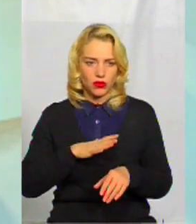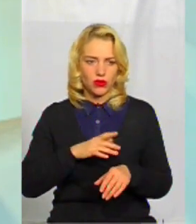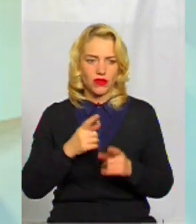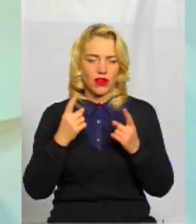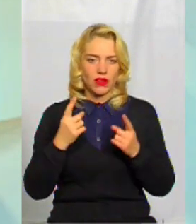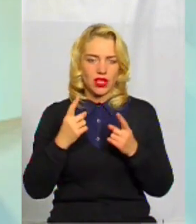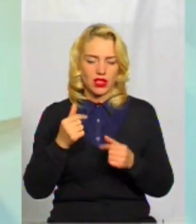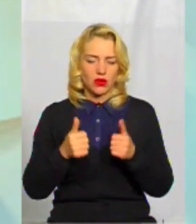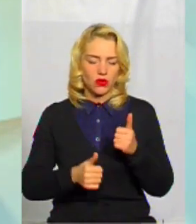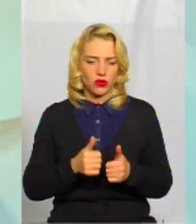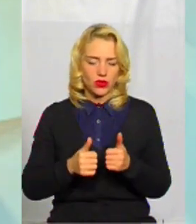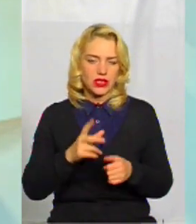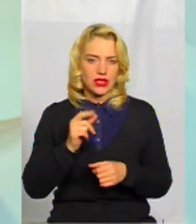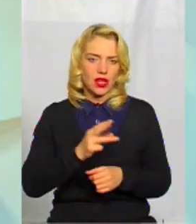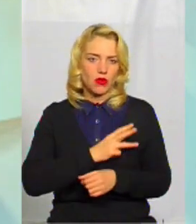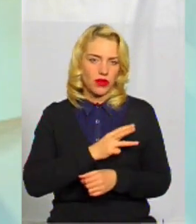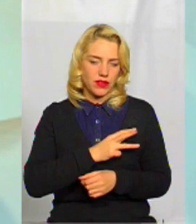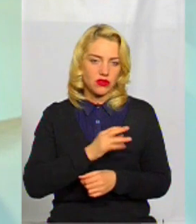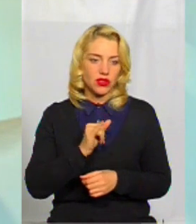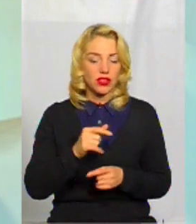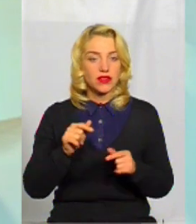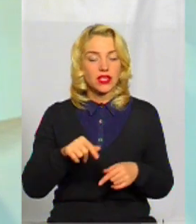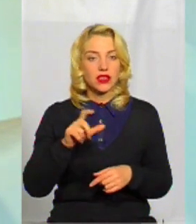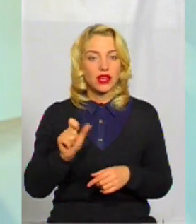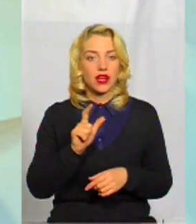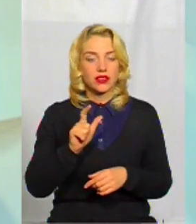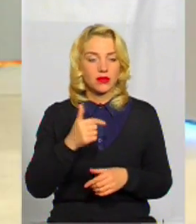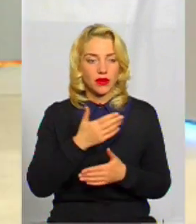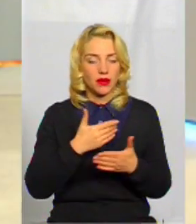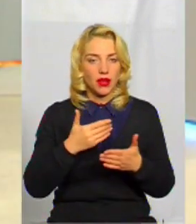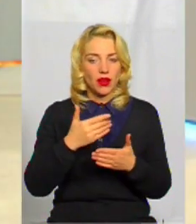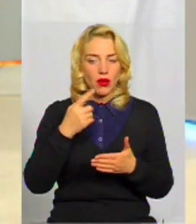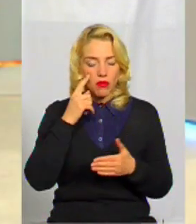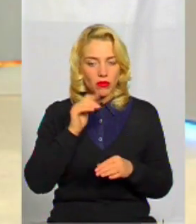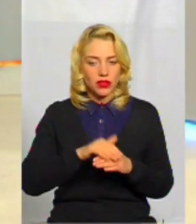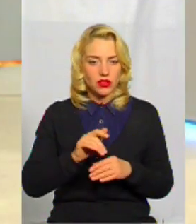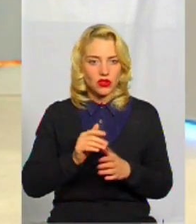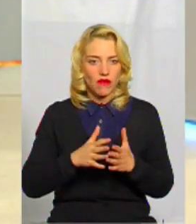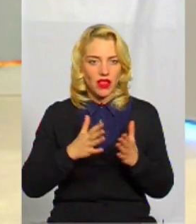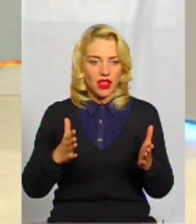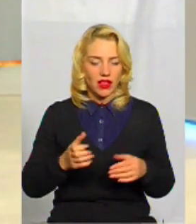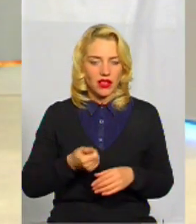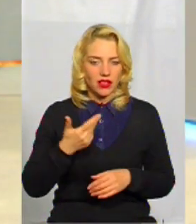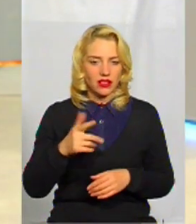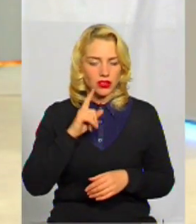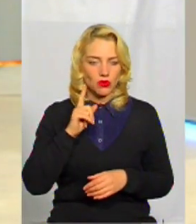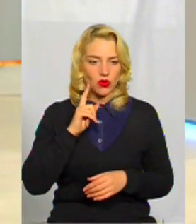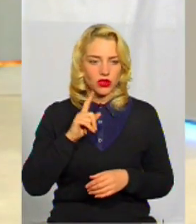був який конкурс, за мотивацію обирали. І цього разу ми помітили, що в нас дуже велика кількість була молодих